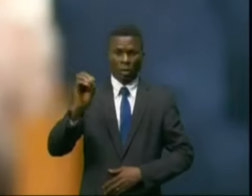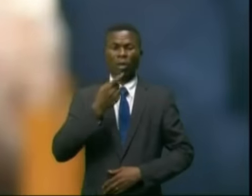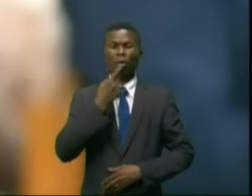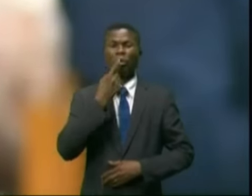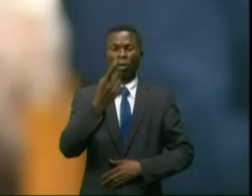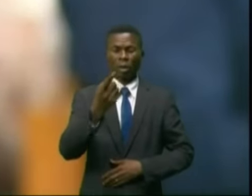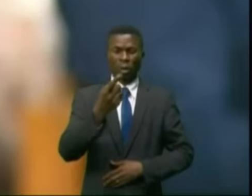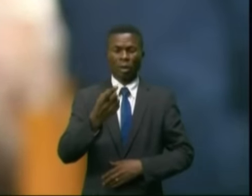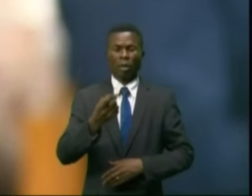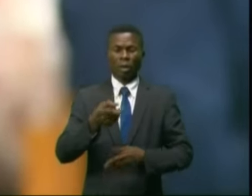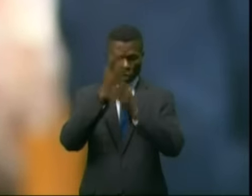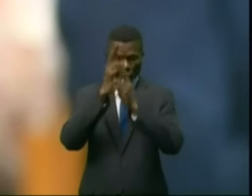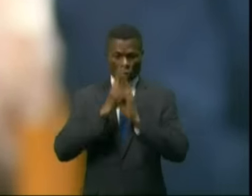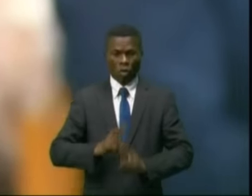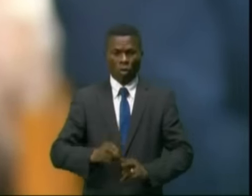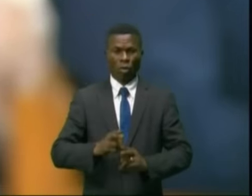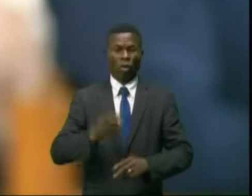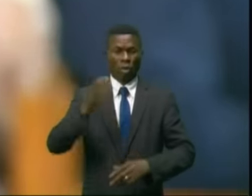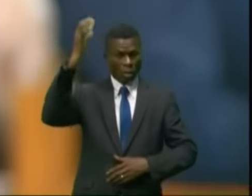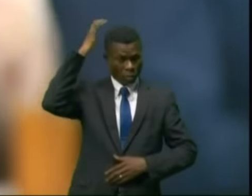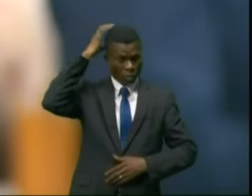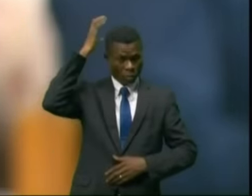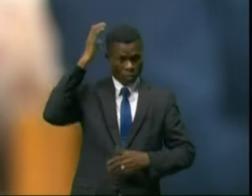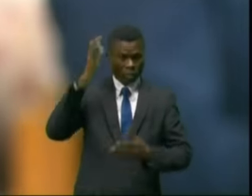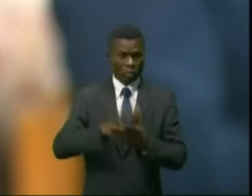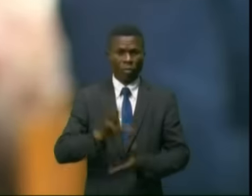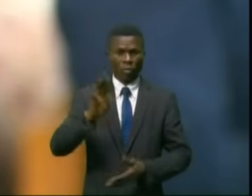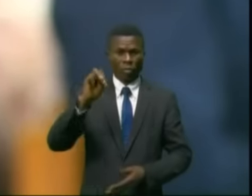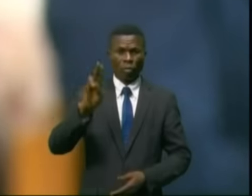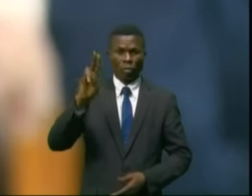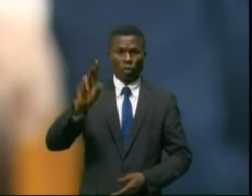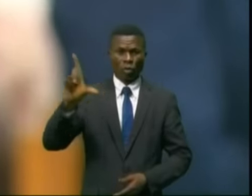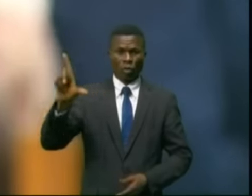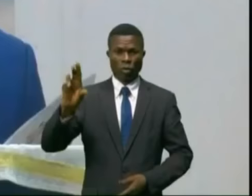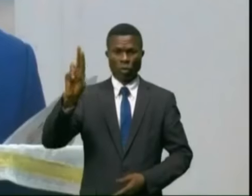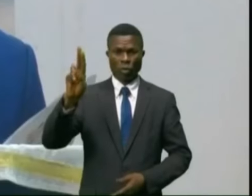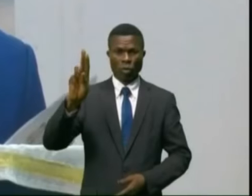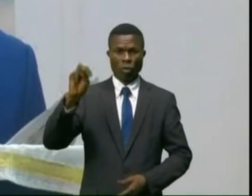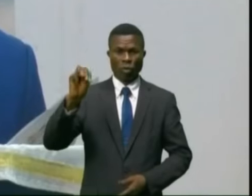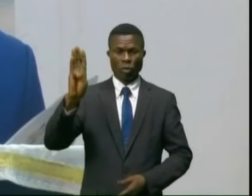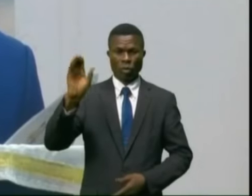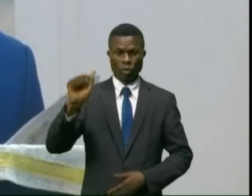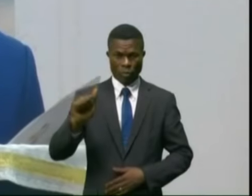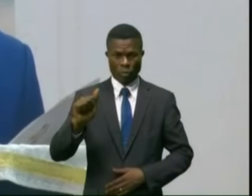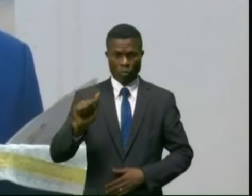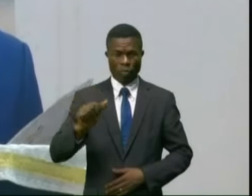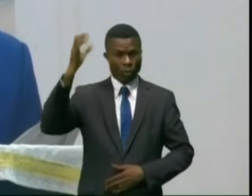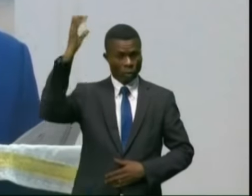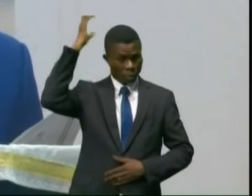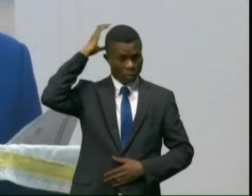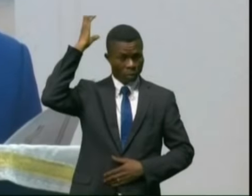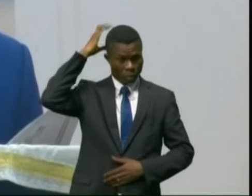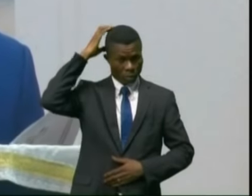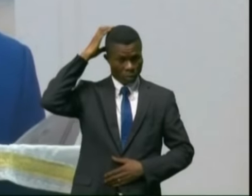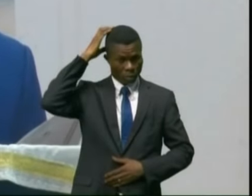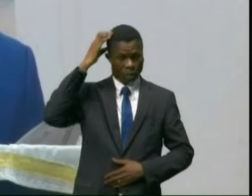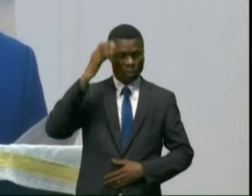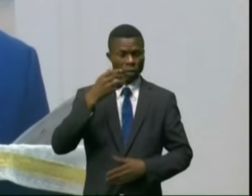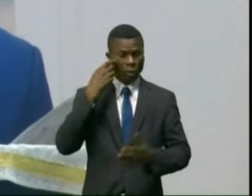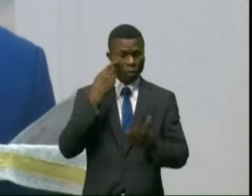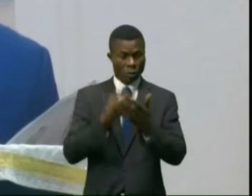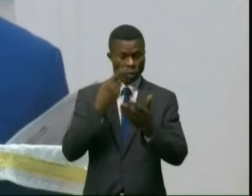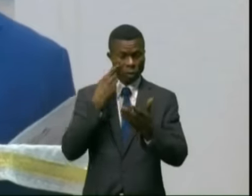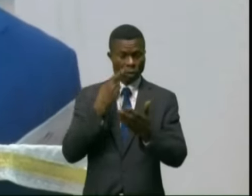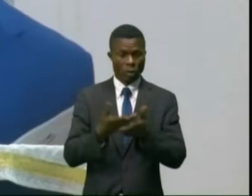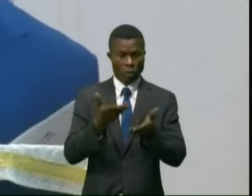le personnage de Mgr Gérard Moulumba. Mgr Gérard aura marqué chacun de nous